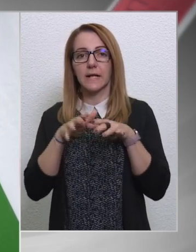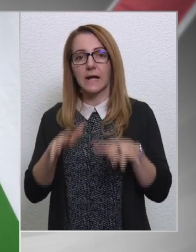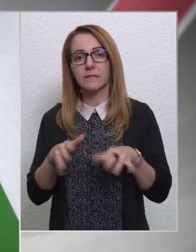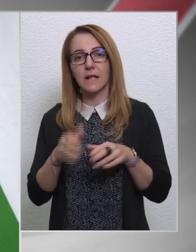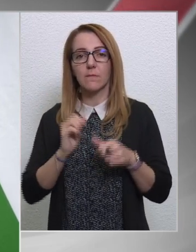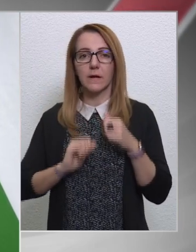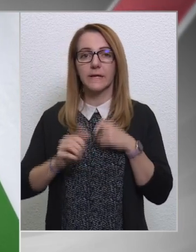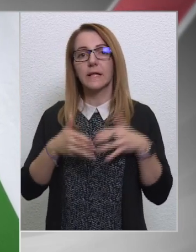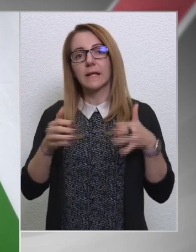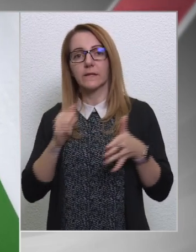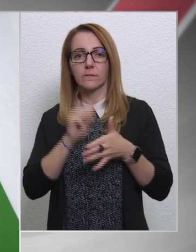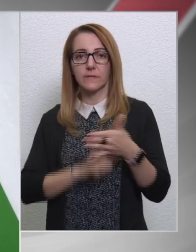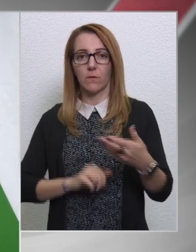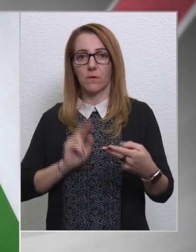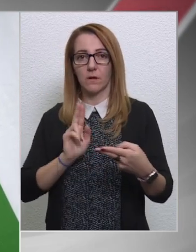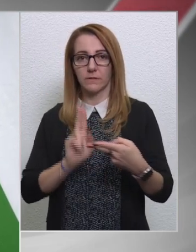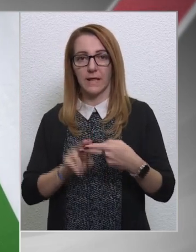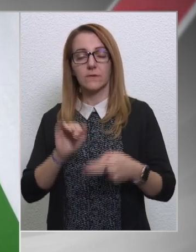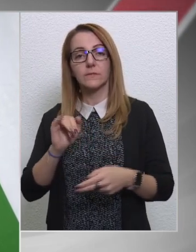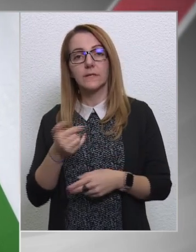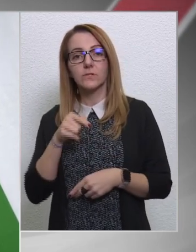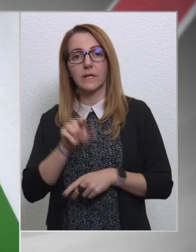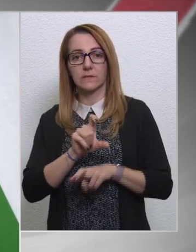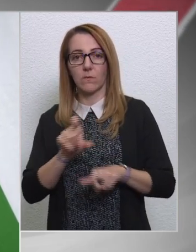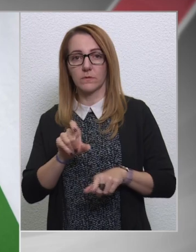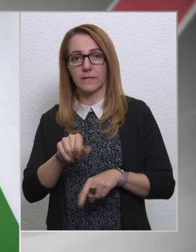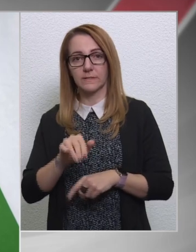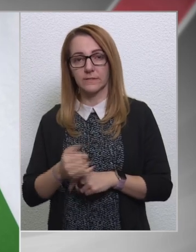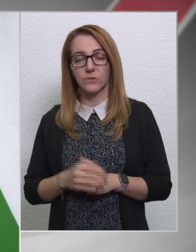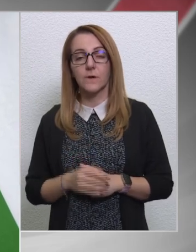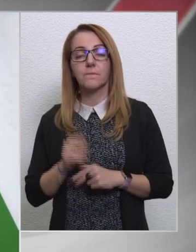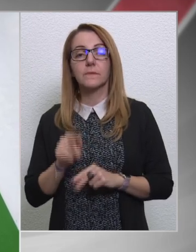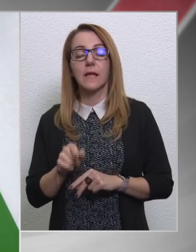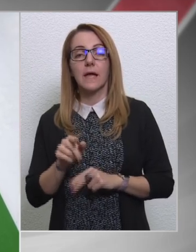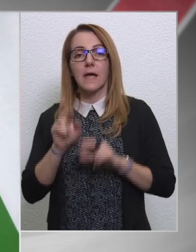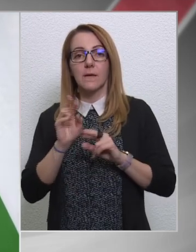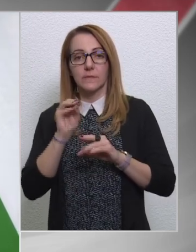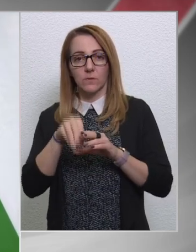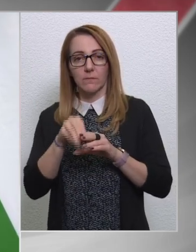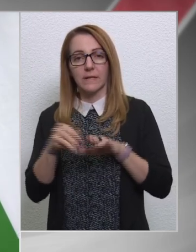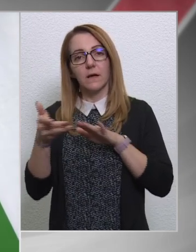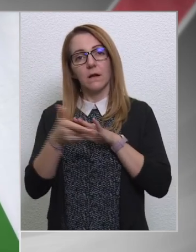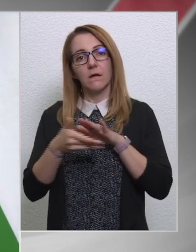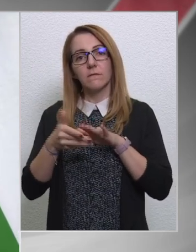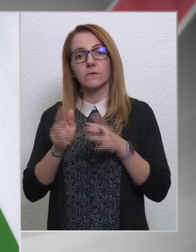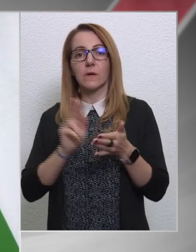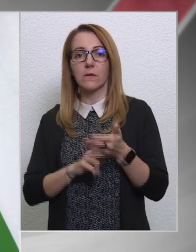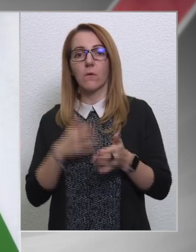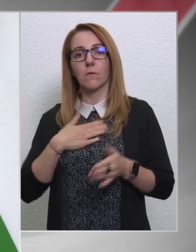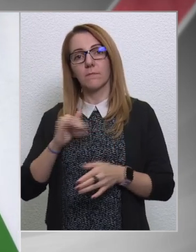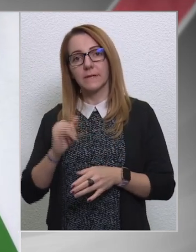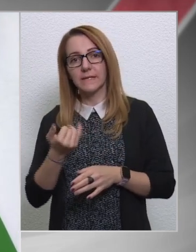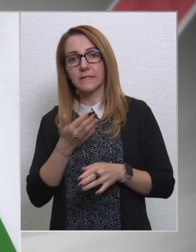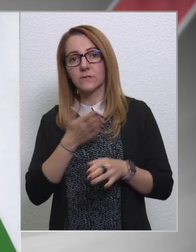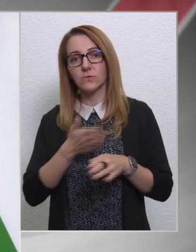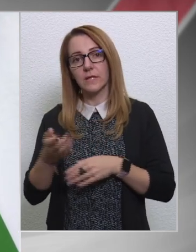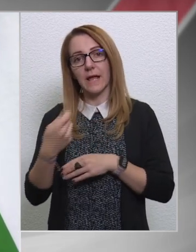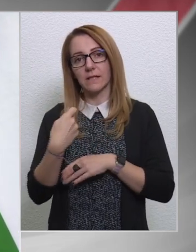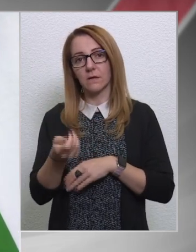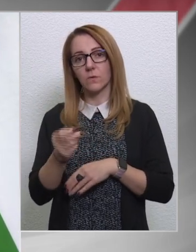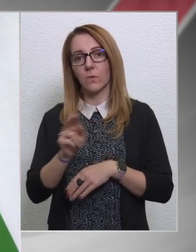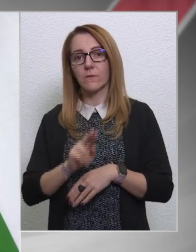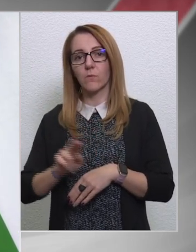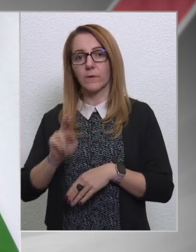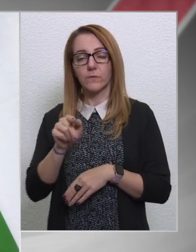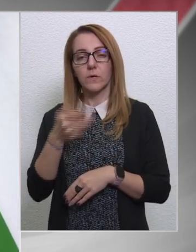legjobb szigorral találkozni, és ezt ez is okozza, de bízunk benne, hogy azért alapvetően a jog mégiscsak irányadó az Európai Unióban,